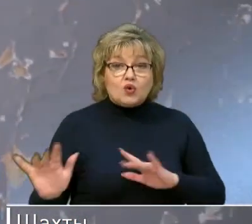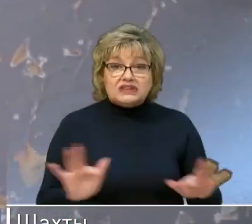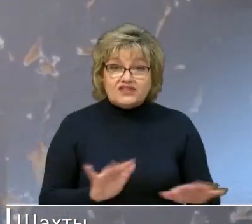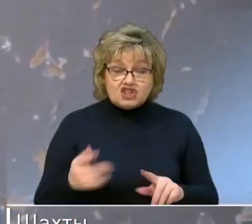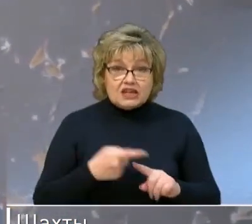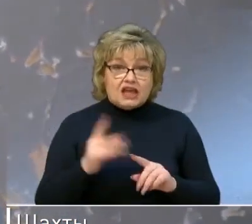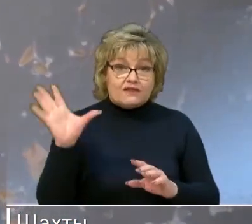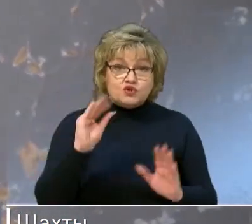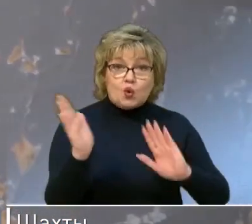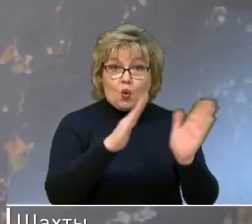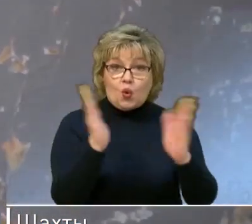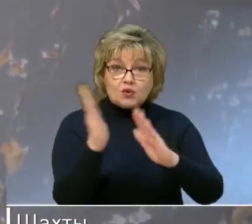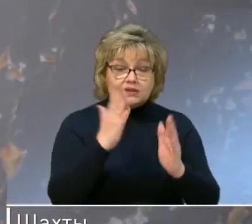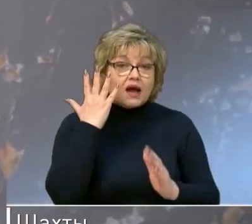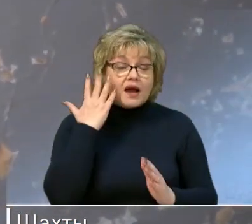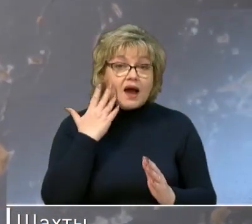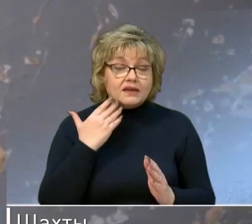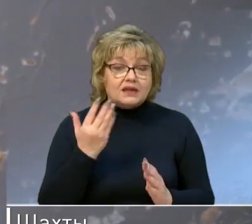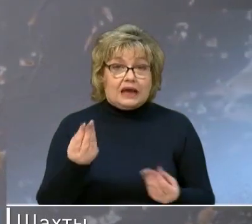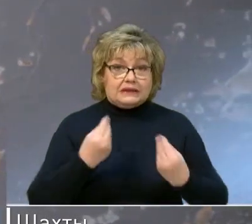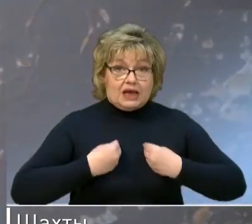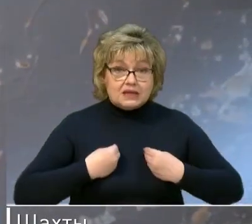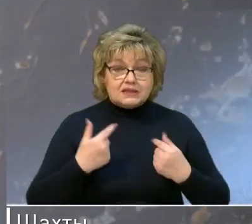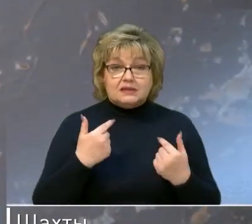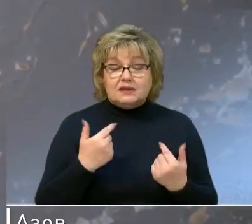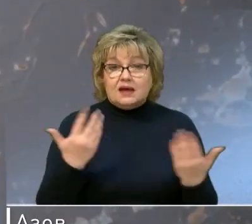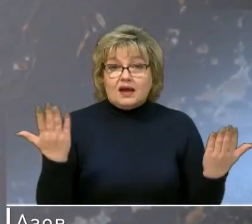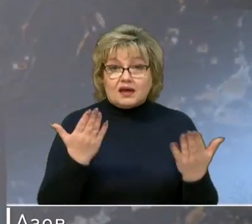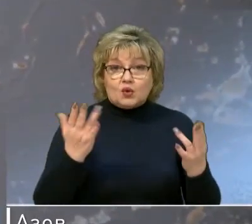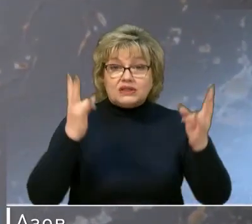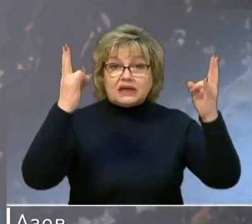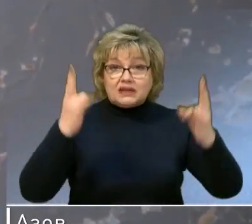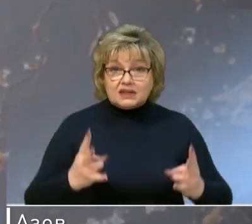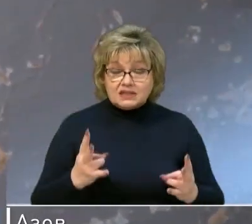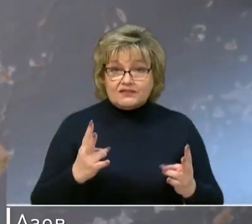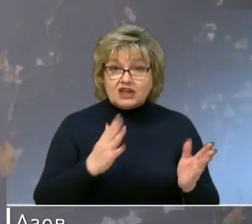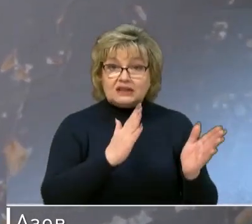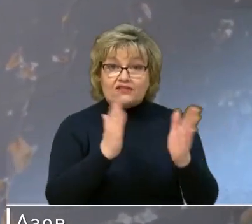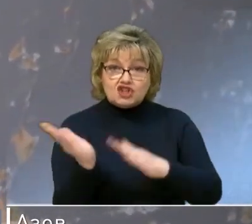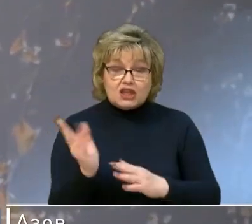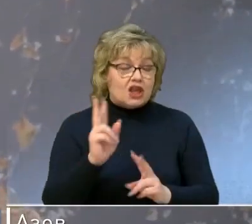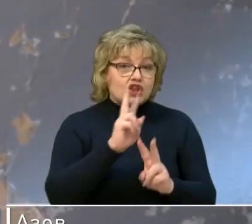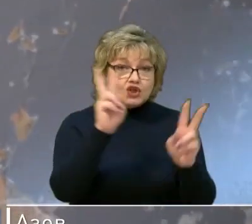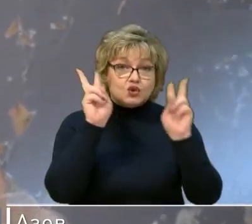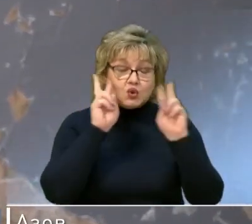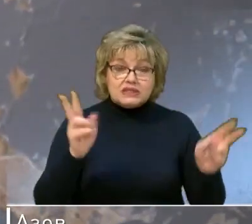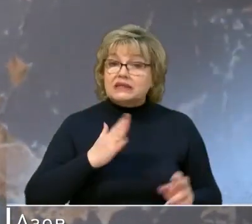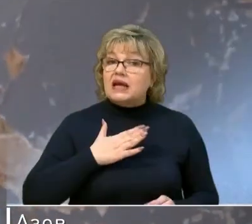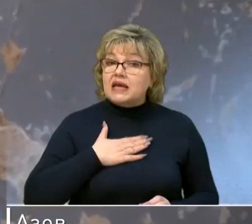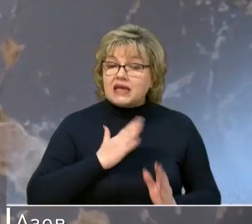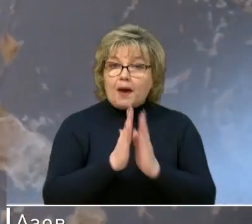естественно, ходит. Когда она даст какое-то катастрофическое движение, не знает никто. Я